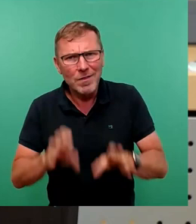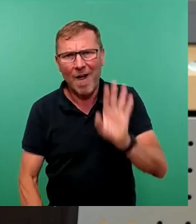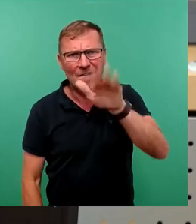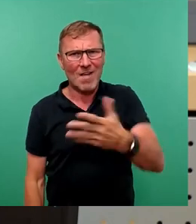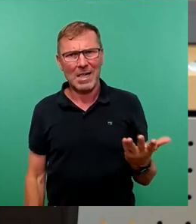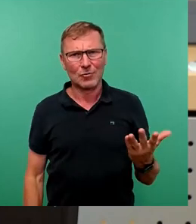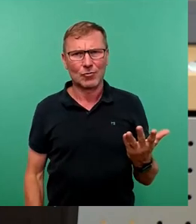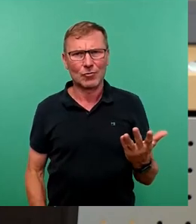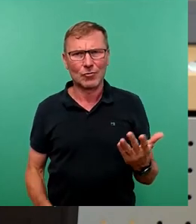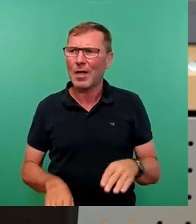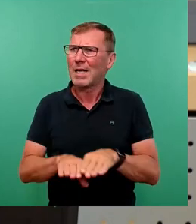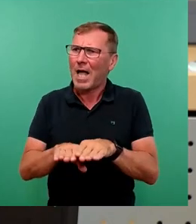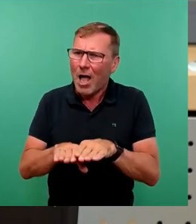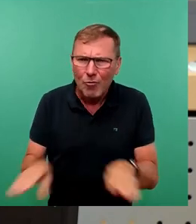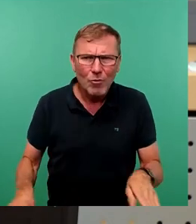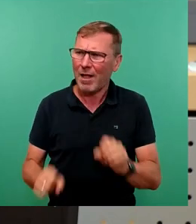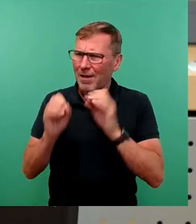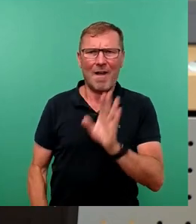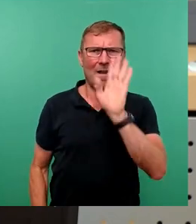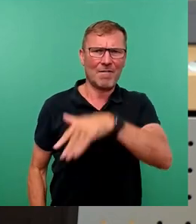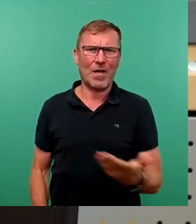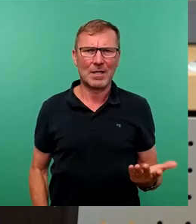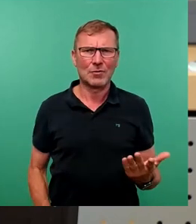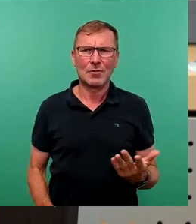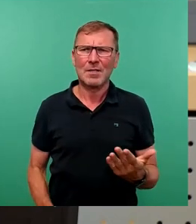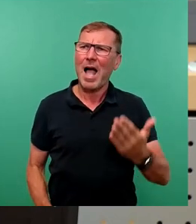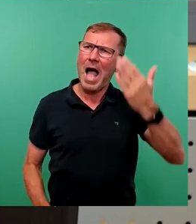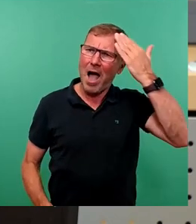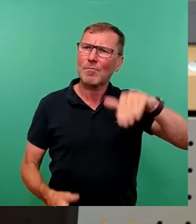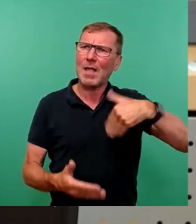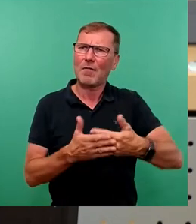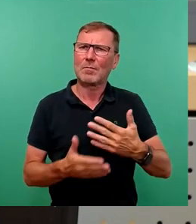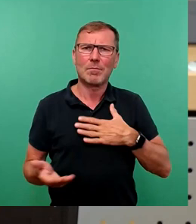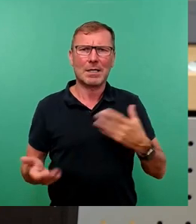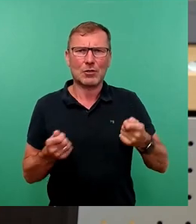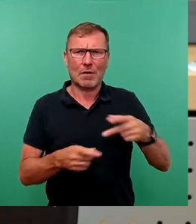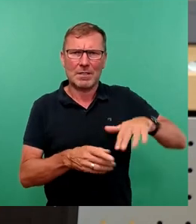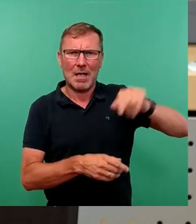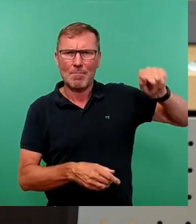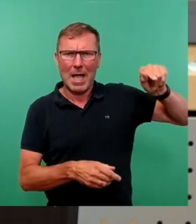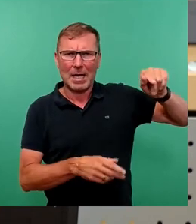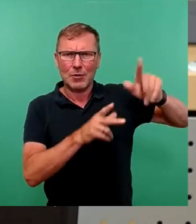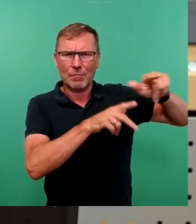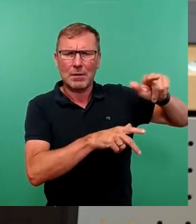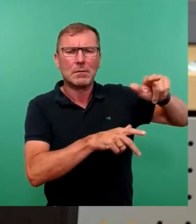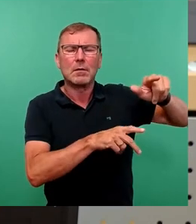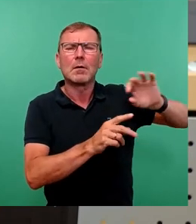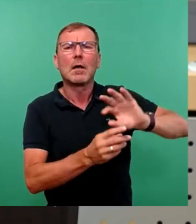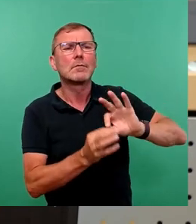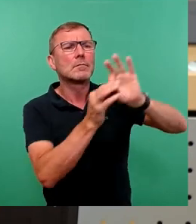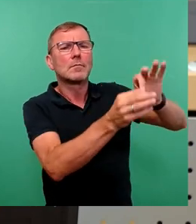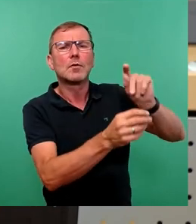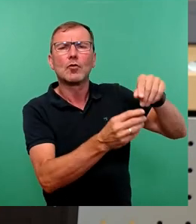schon im Grundsatz ausgegangen, ordinäre Aufgaben seitens der Geschäftsbereiche zu vereinnahmen von Seiten der